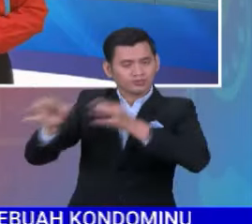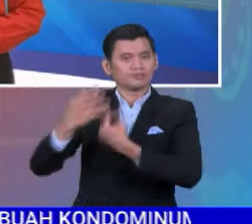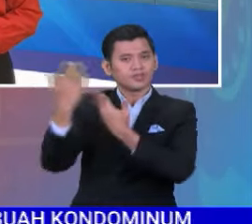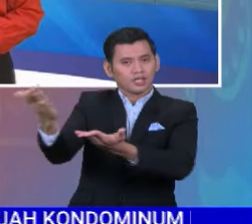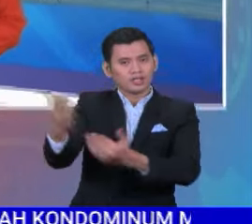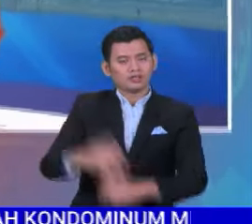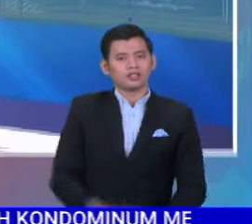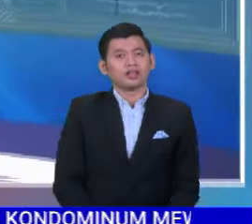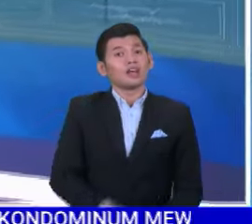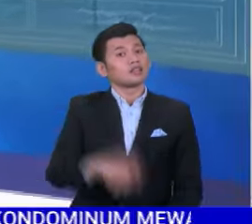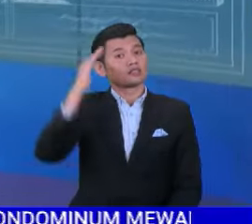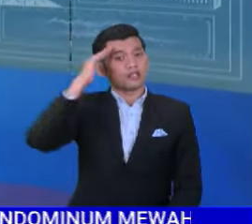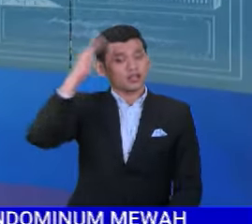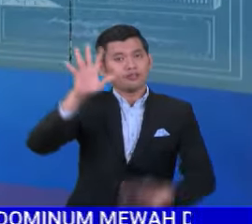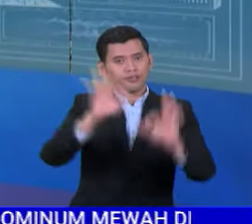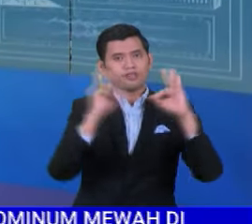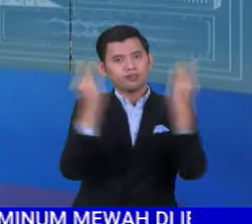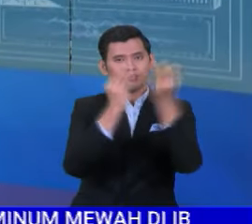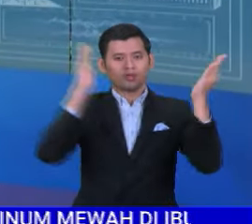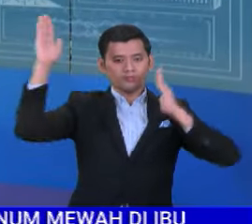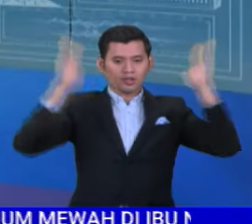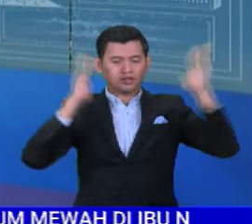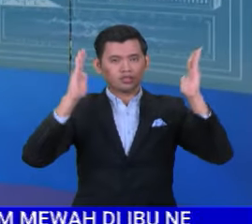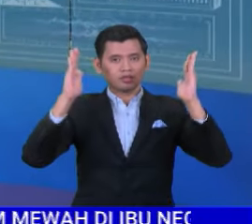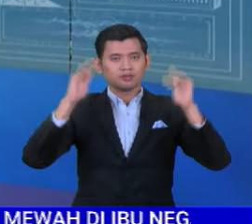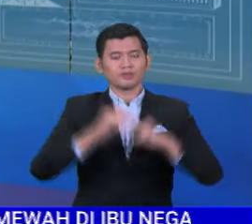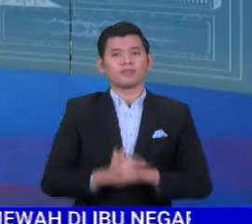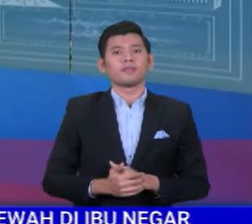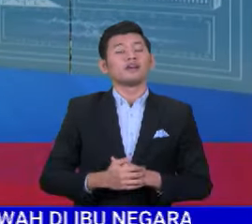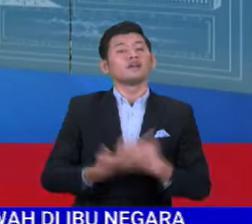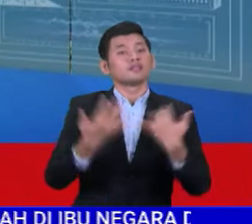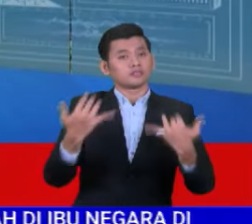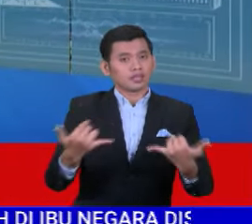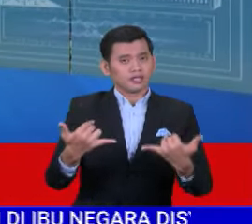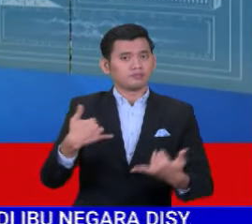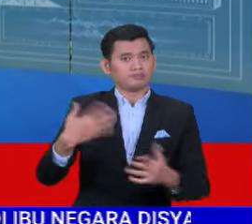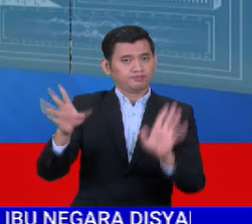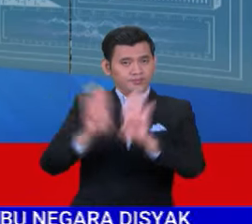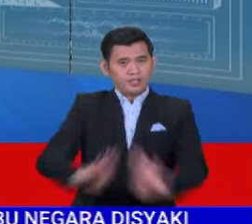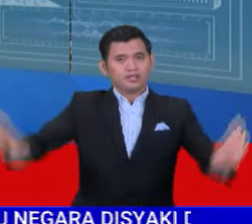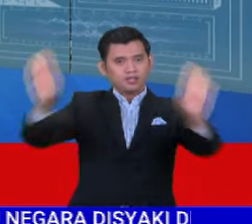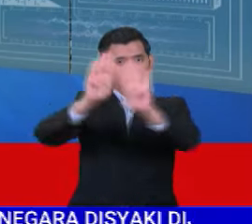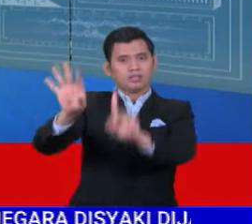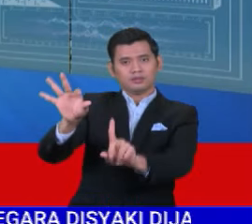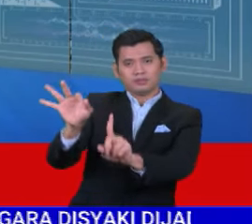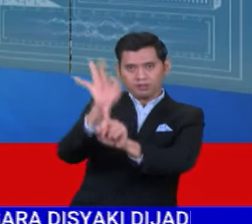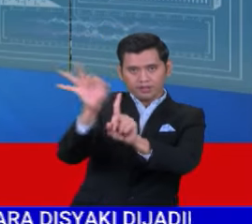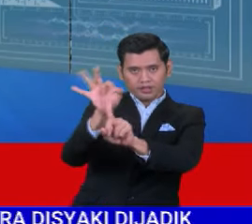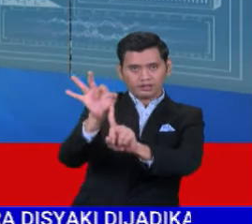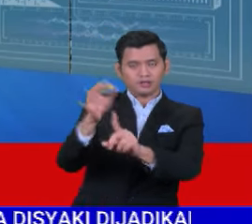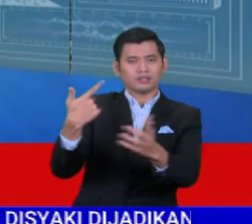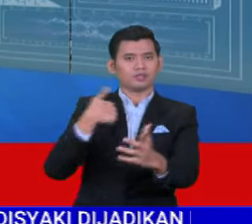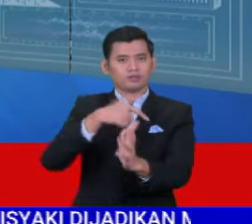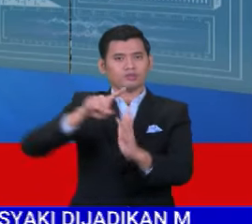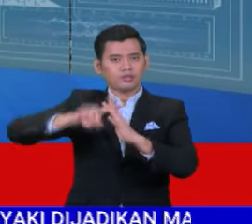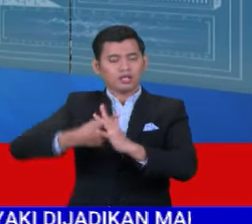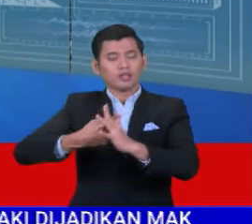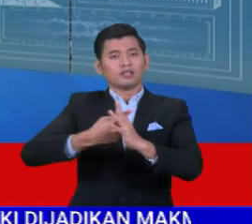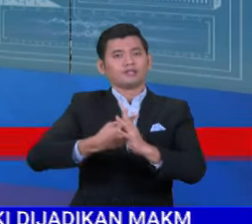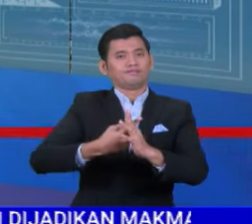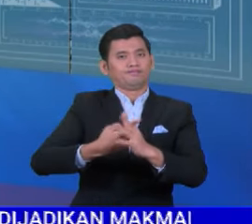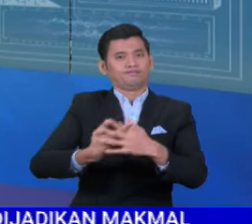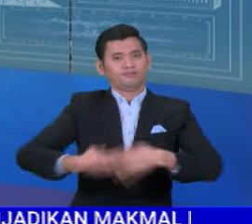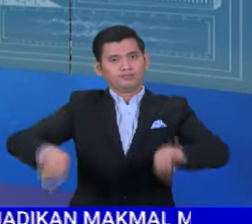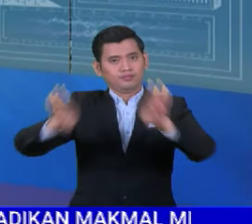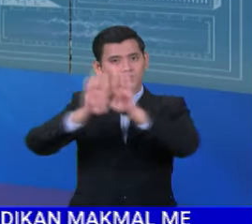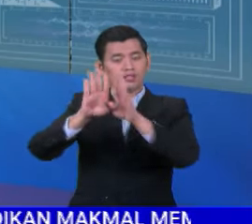Terima kasih salam keluarga Malaysia. Lintas langsung dari Pulau Mentiara, kita mulakan dengan laporan ini. Sekolah Mendengah Kebangsaan